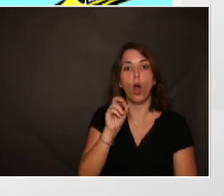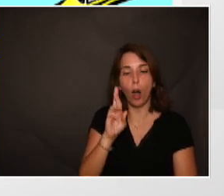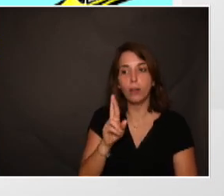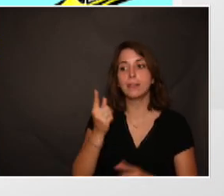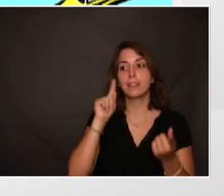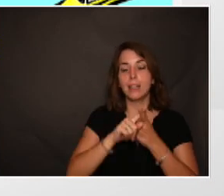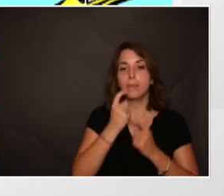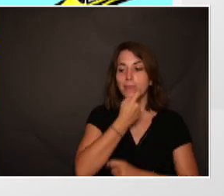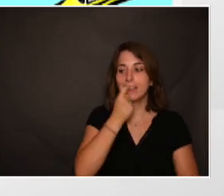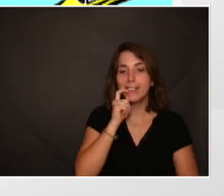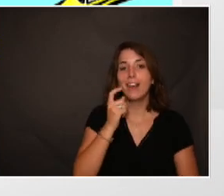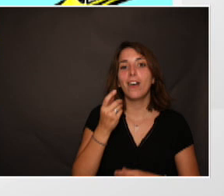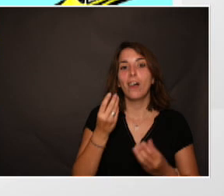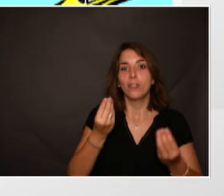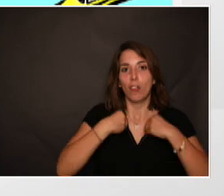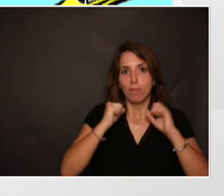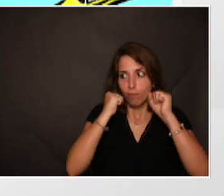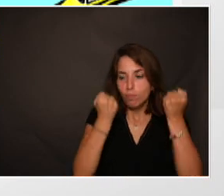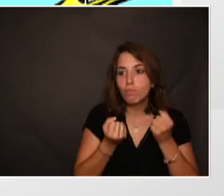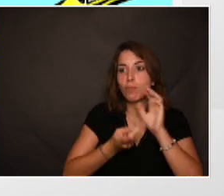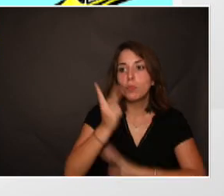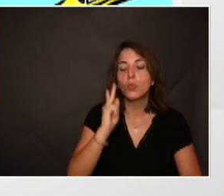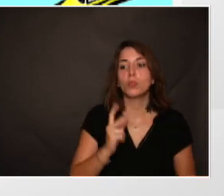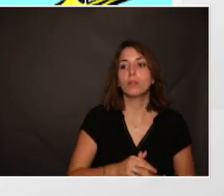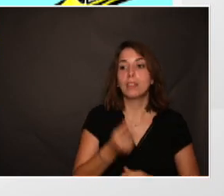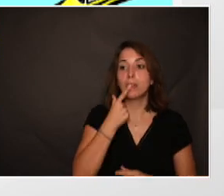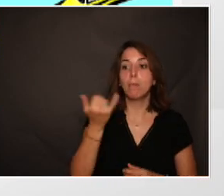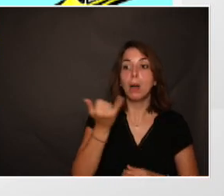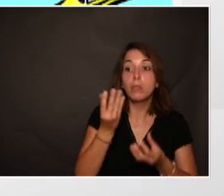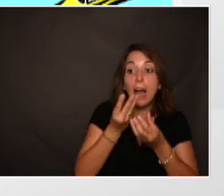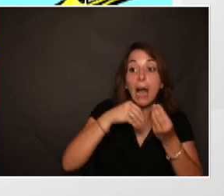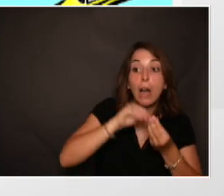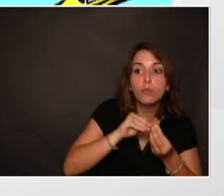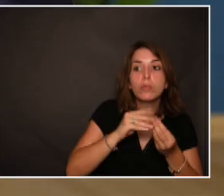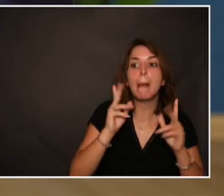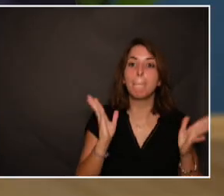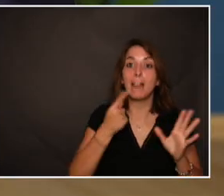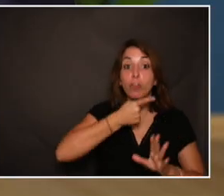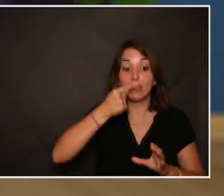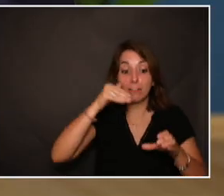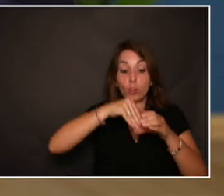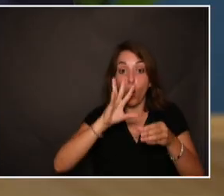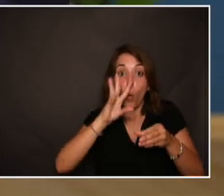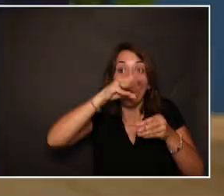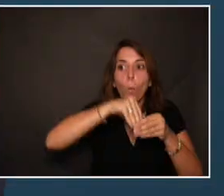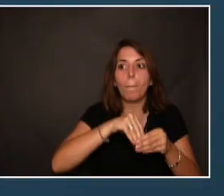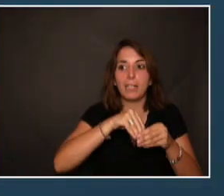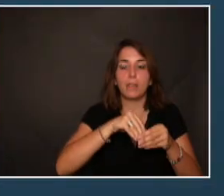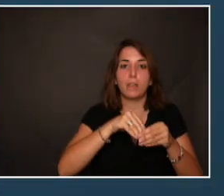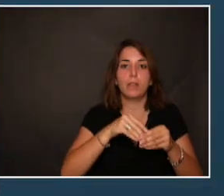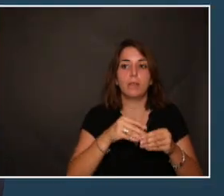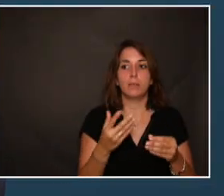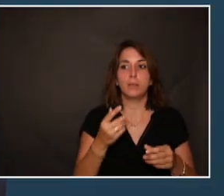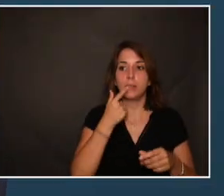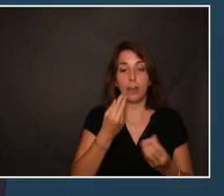général dans l'alimentation, donc on n'a pas besoin de rajouter en soi du fluor, mais un dentrifrice fluoré peut permettre de